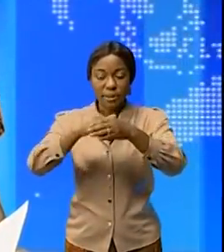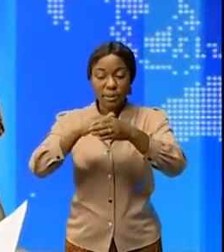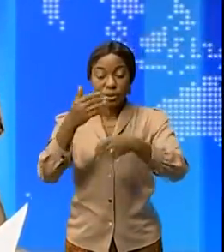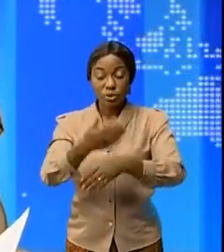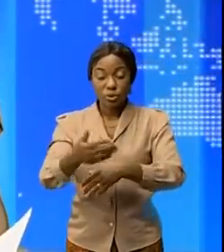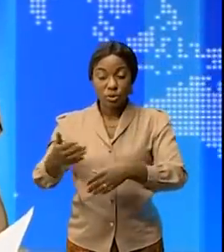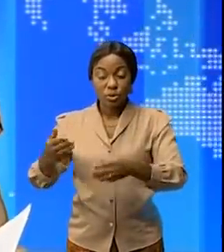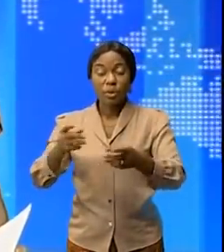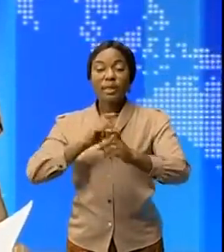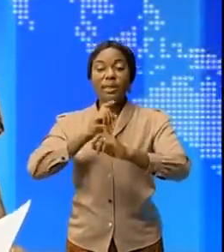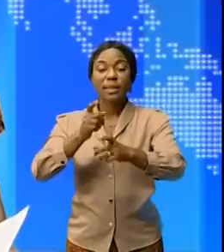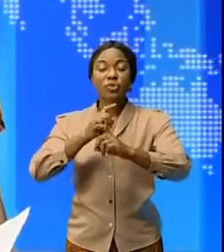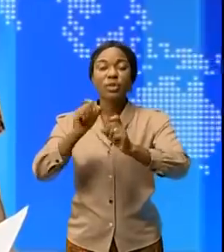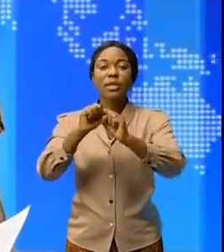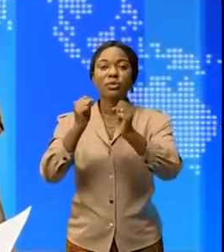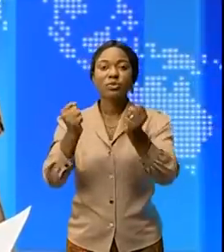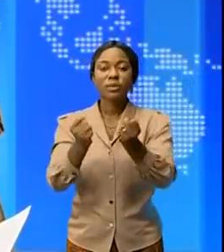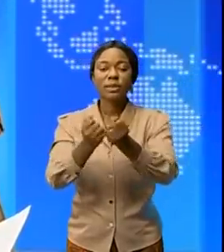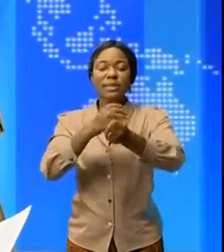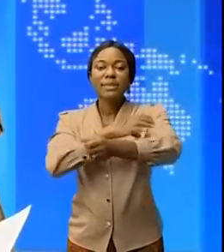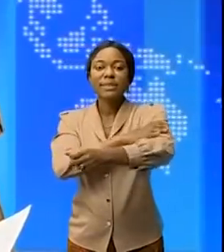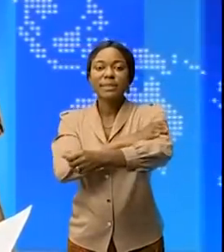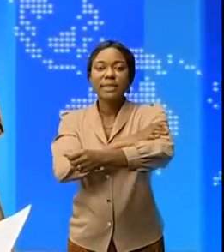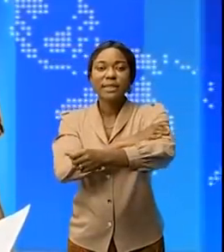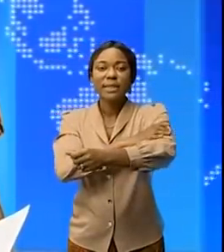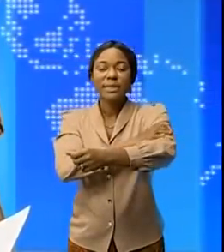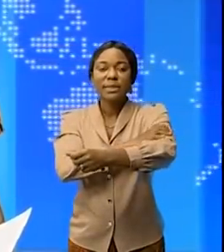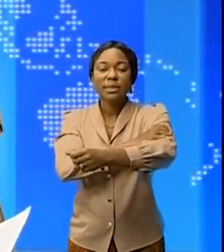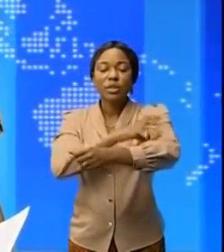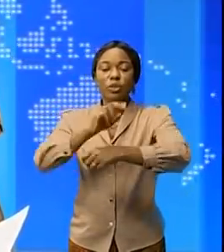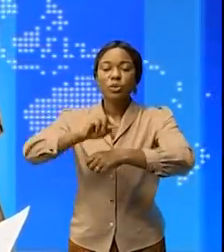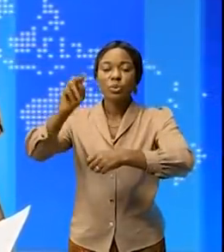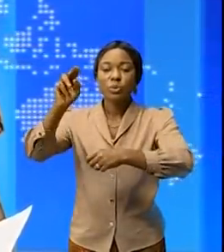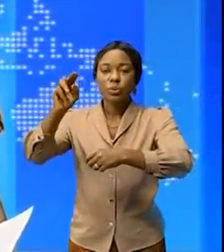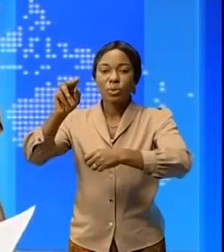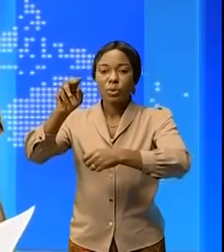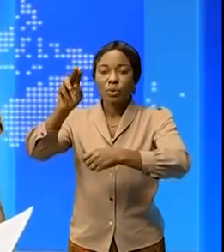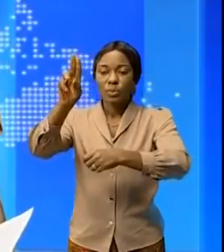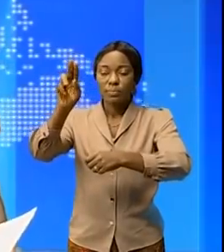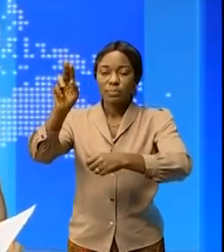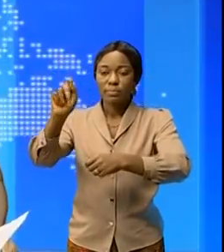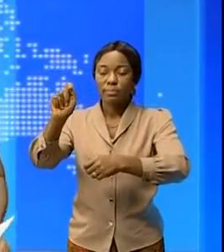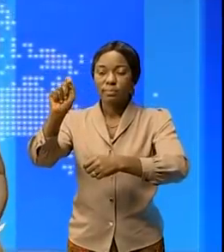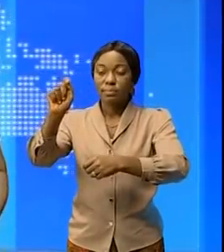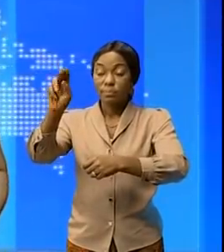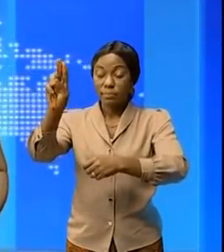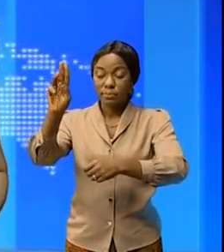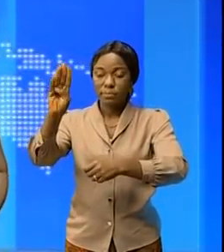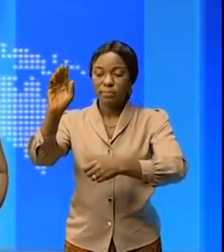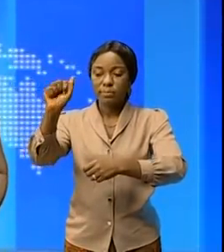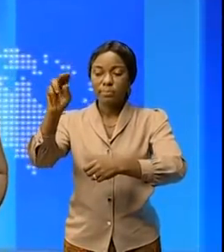c'est le don de la société civile de Nord ou Bangui remis au président de l'assemblée